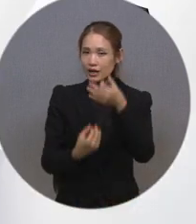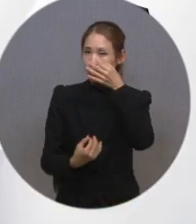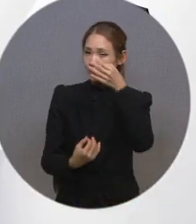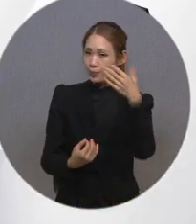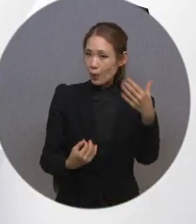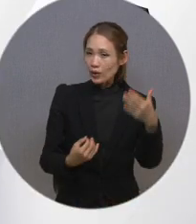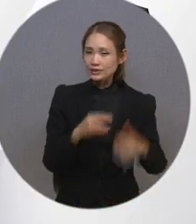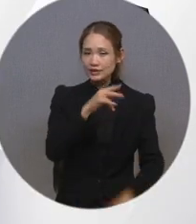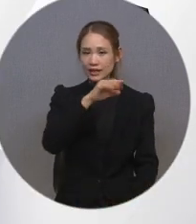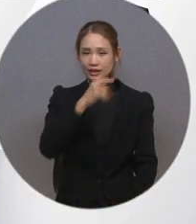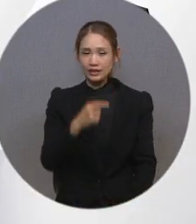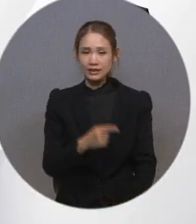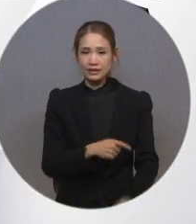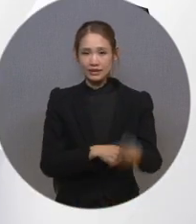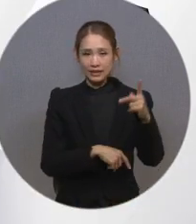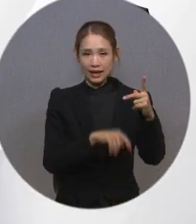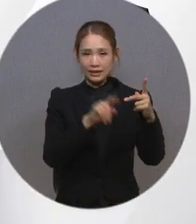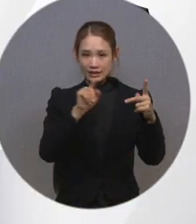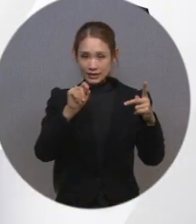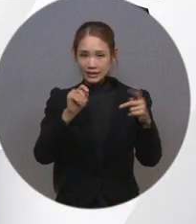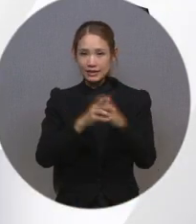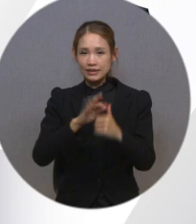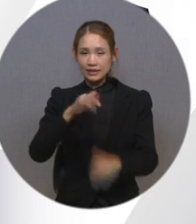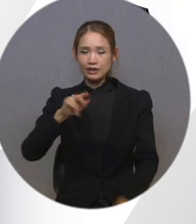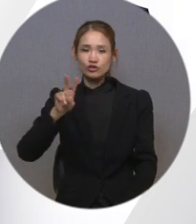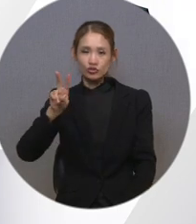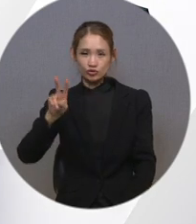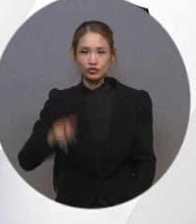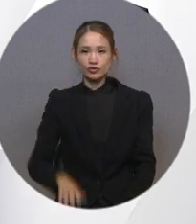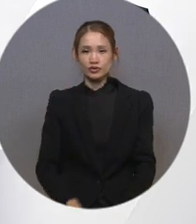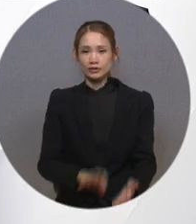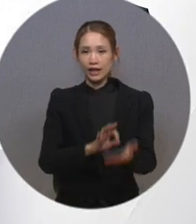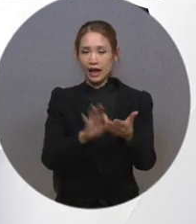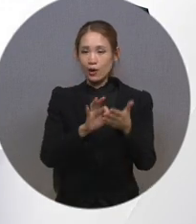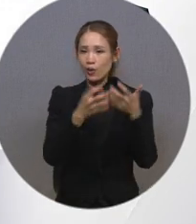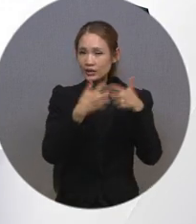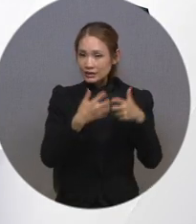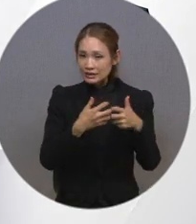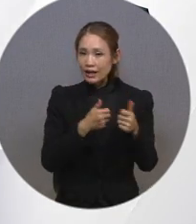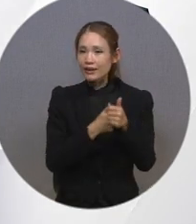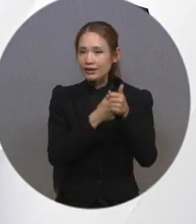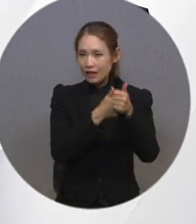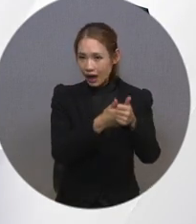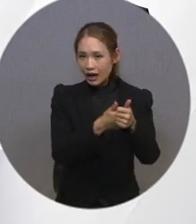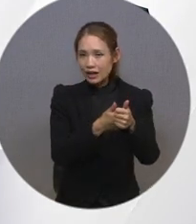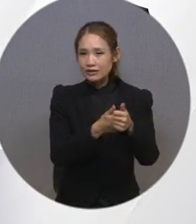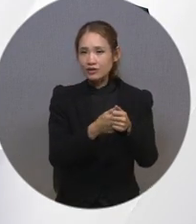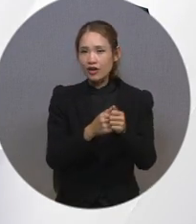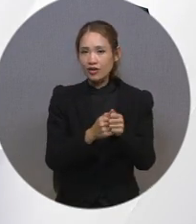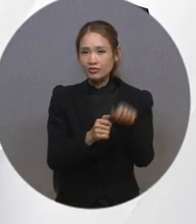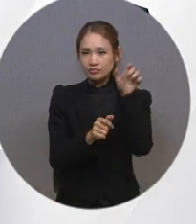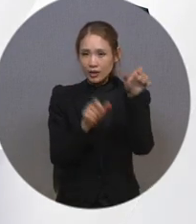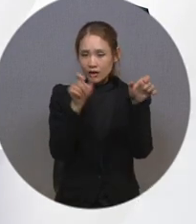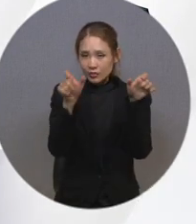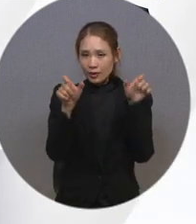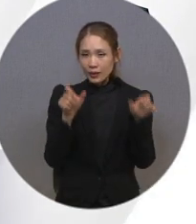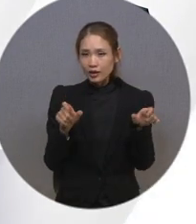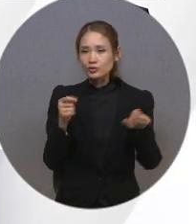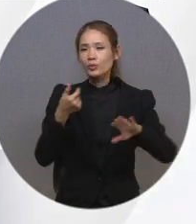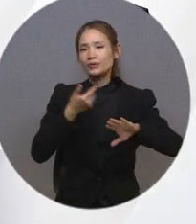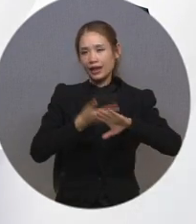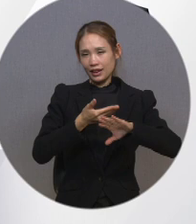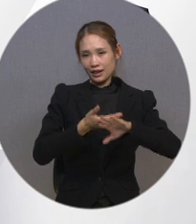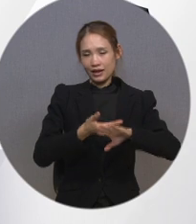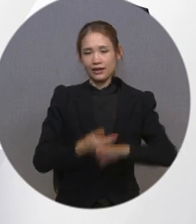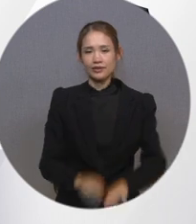셋톱박스는 KT 기가 지니 2입니다. 사용하시는 기계에 따라 설정 방법은 조금씩 다를 수 있음을 안내